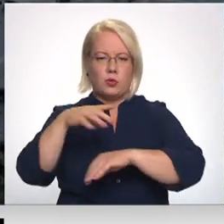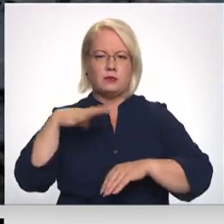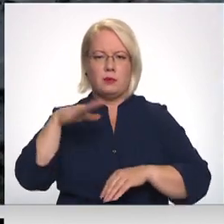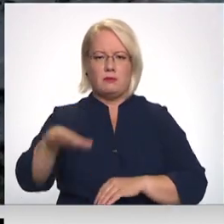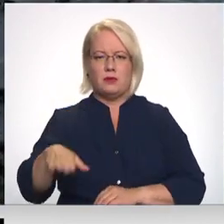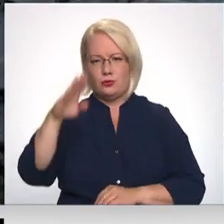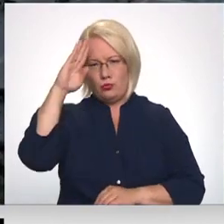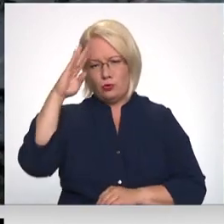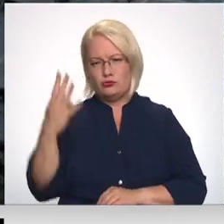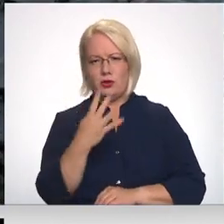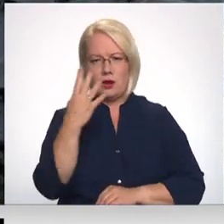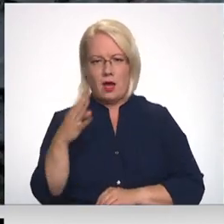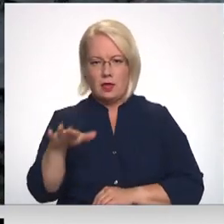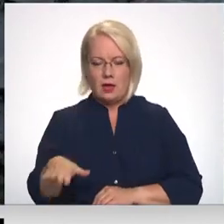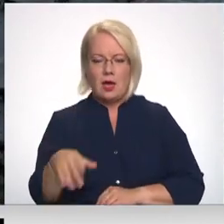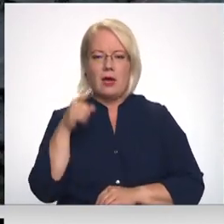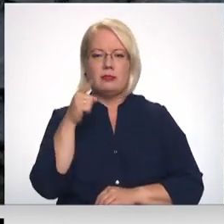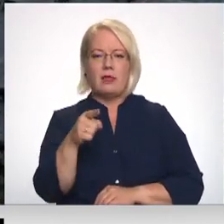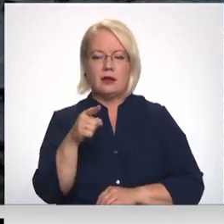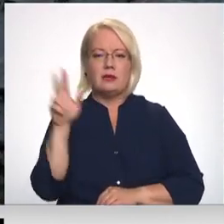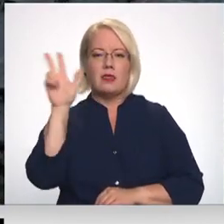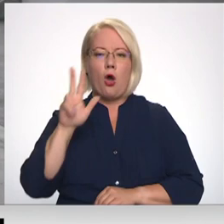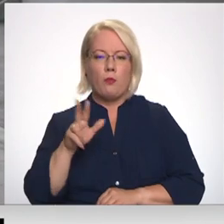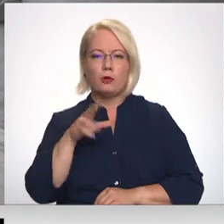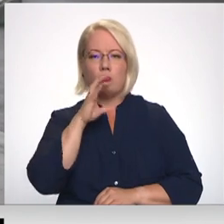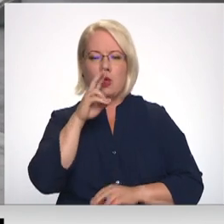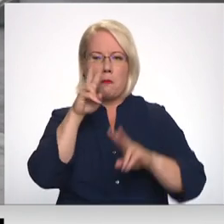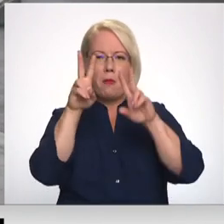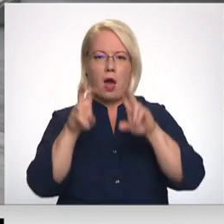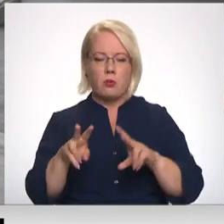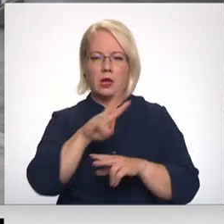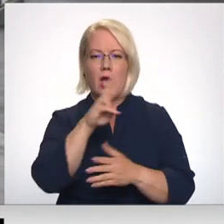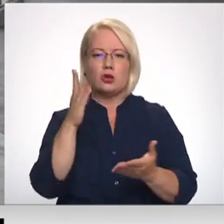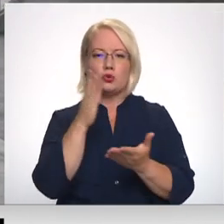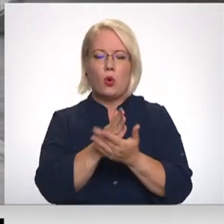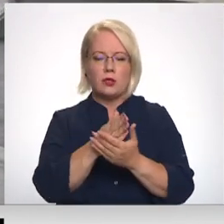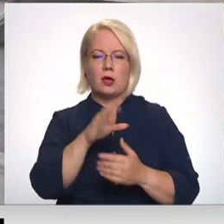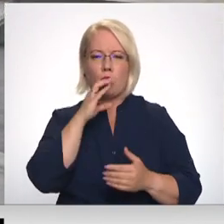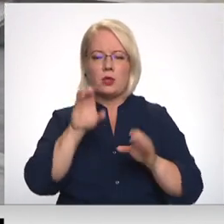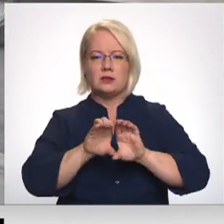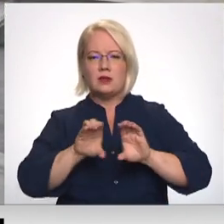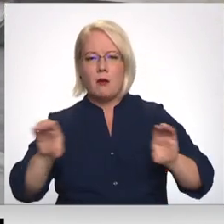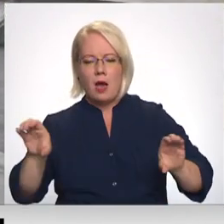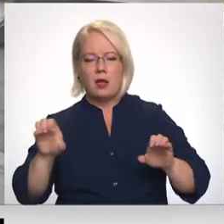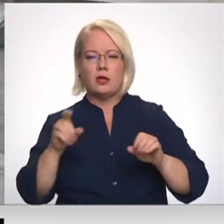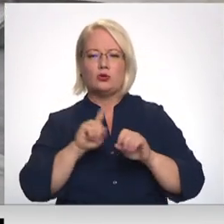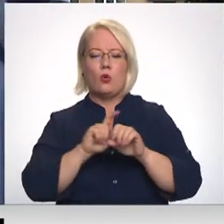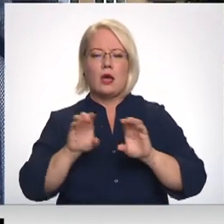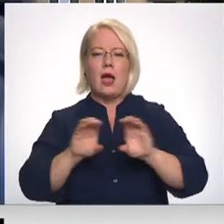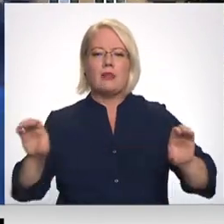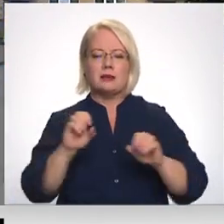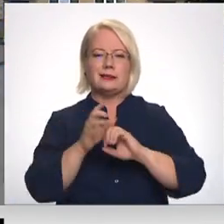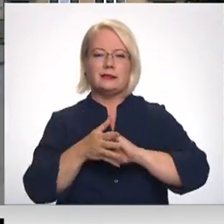Šis negadījums lika siejā Daugavpils ūdens ārpus kārtas pārbaudīt, kas notiek ar ūdens apgādes un kanalizācijas sistēmu pilsētā.